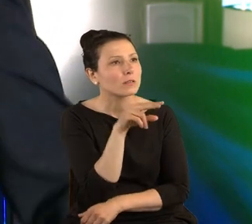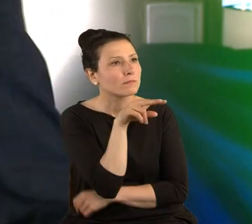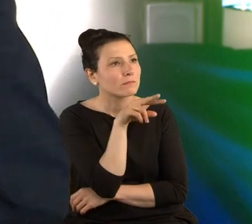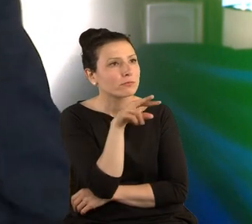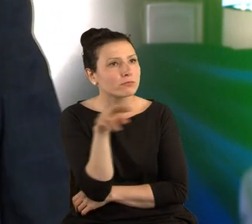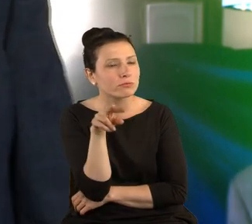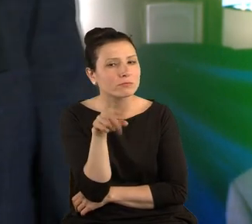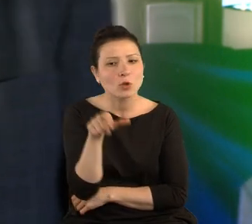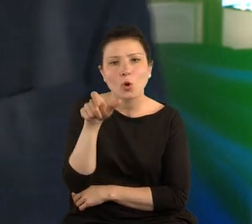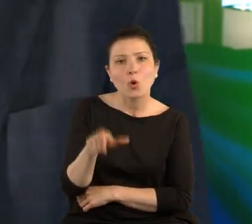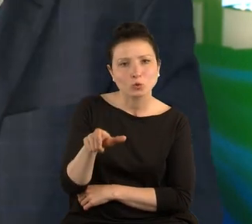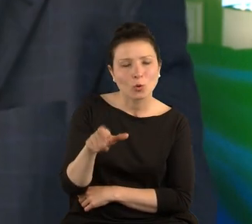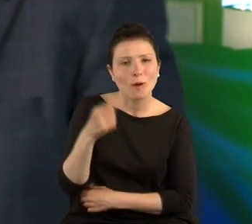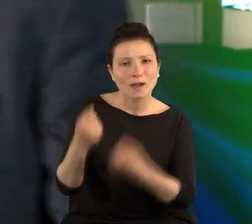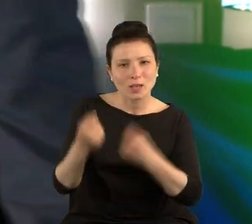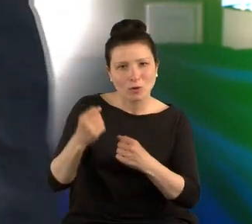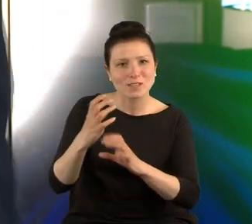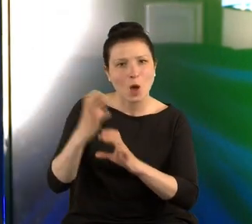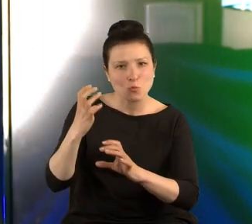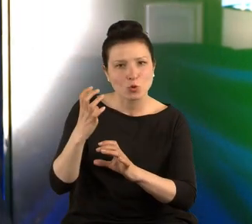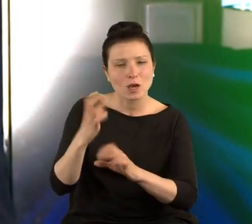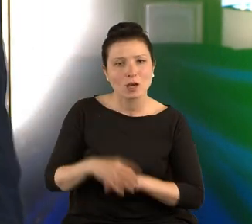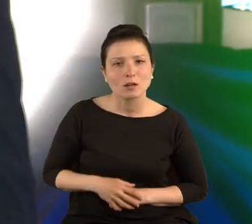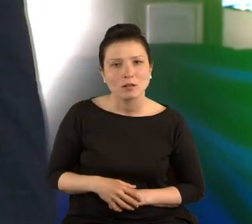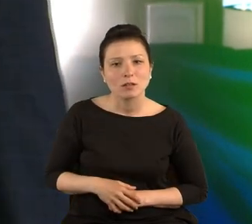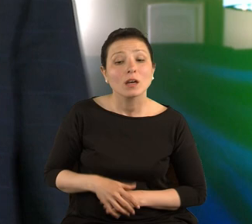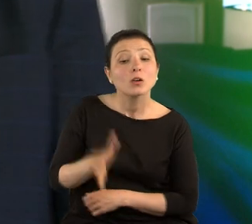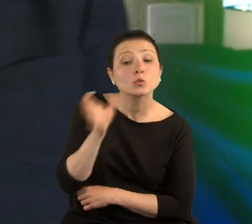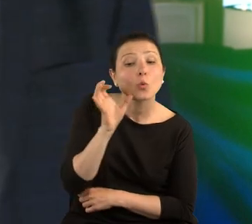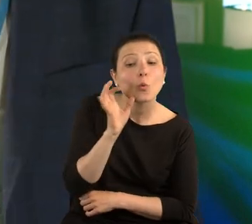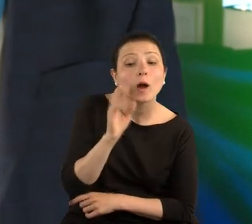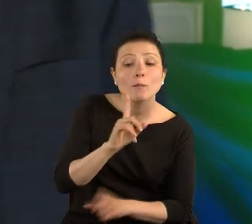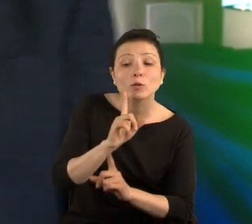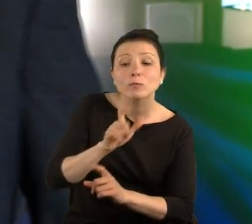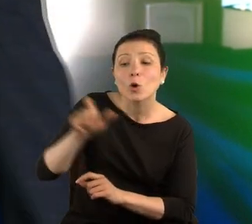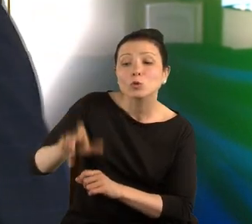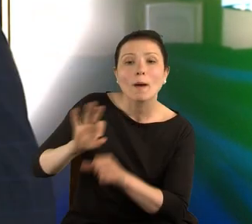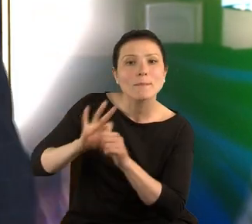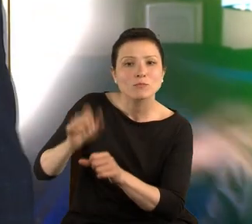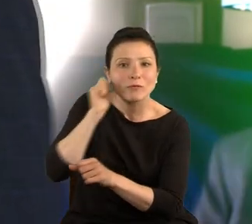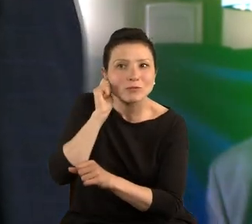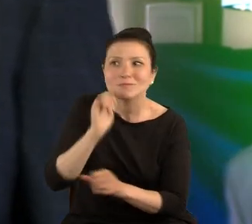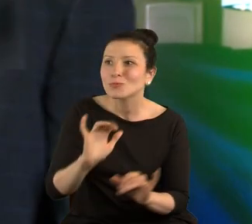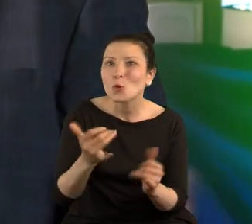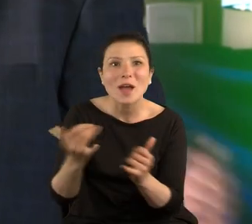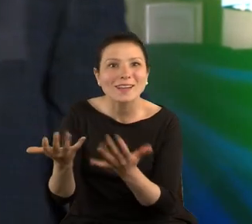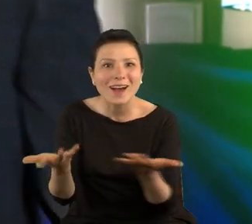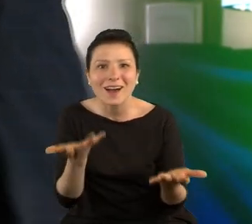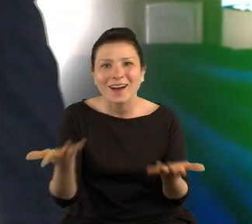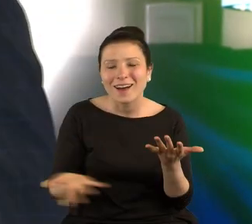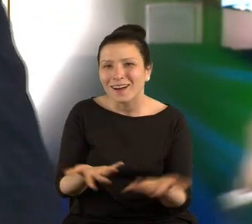Kierowca, który nas, nasz autokar prowadził, podsłuchałem rozmowę z przewodniczką, ona mówi, no jak tam,